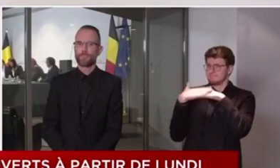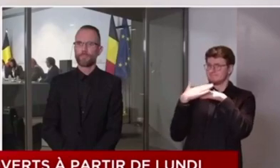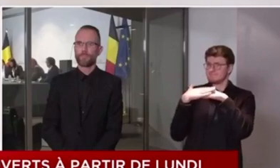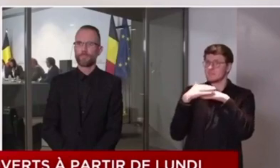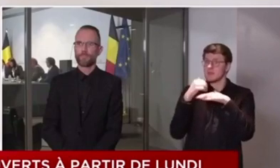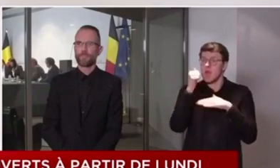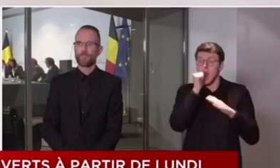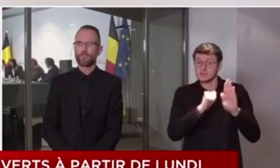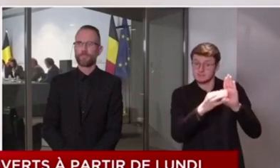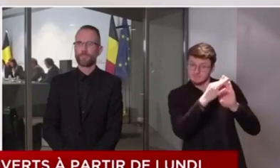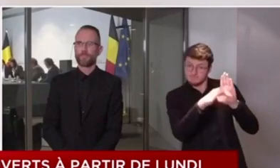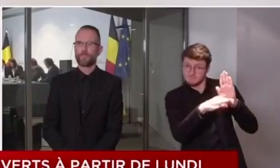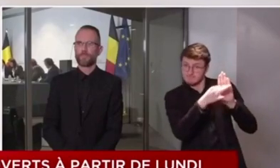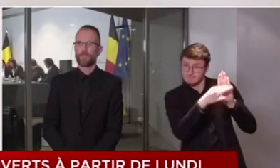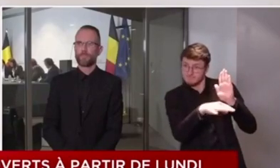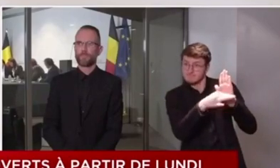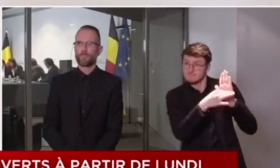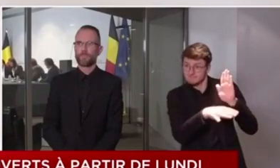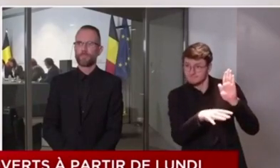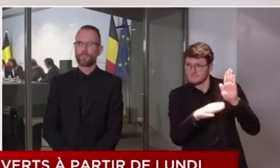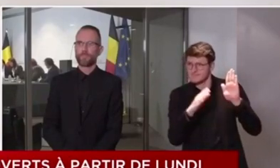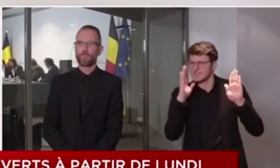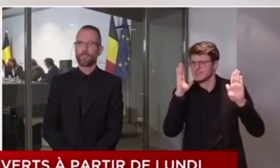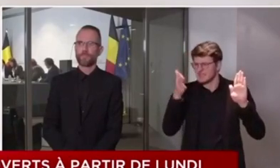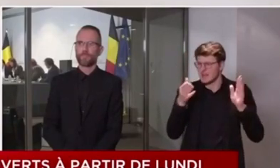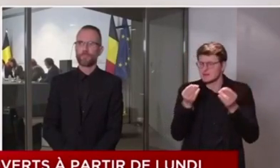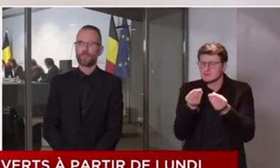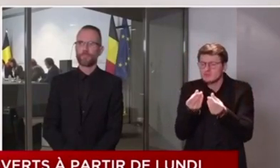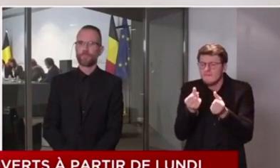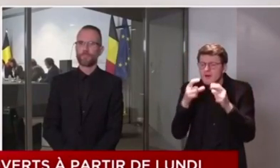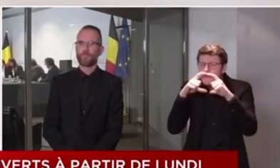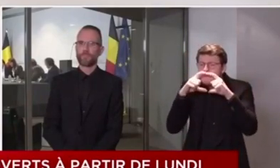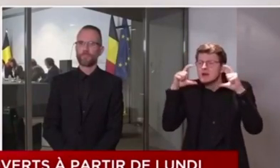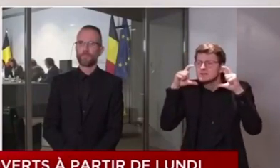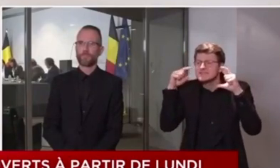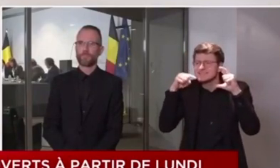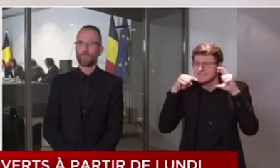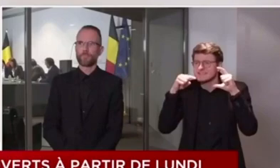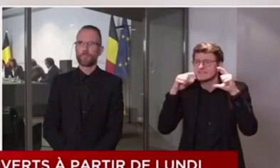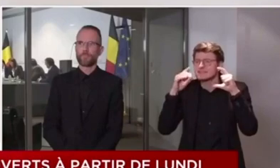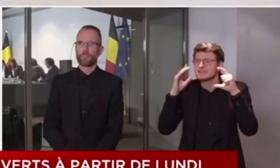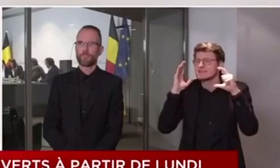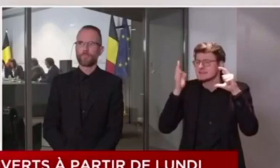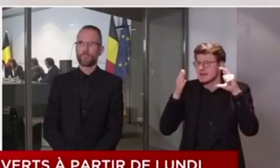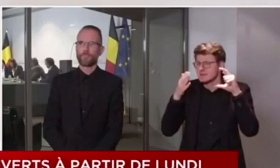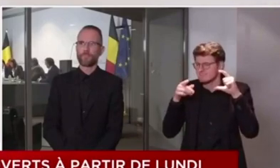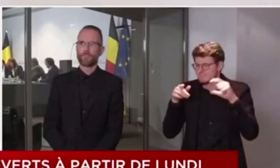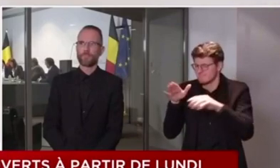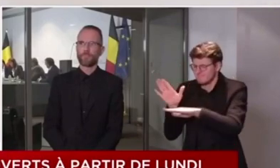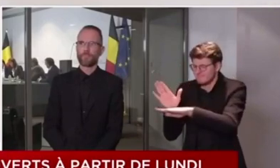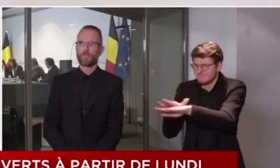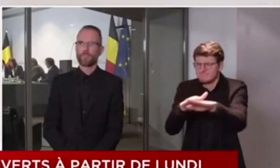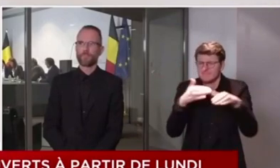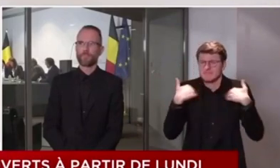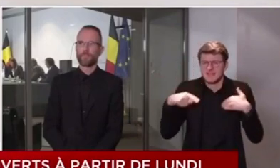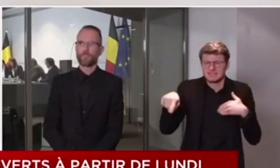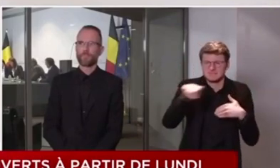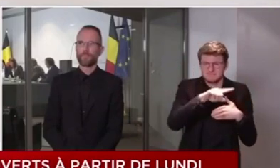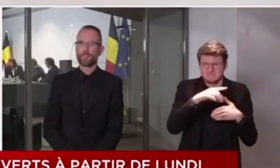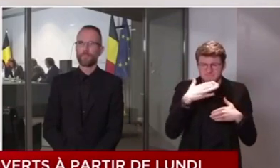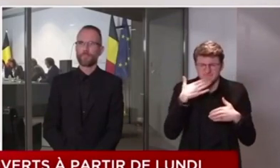lorsque l'on va mettre fin aux mesures, on va recommander le port du masque en tissu